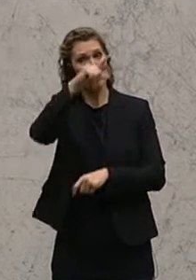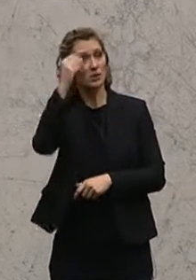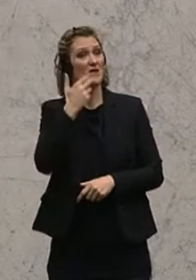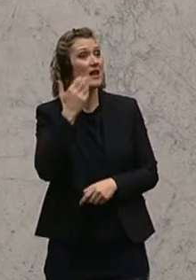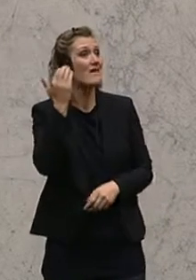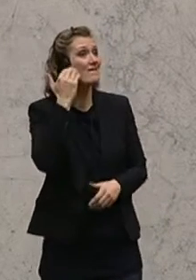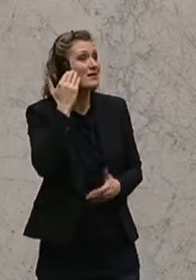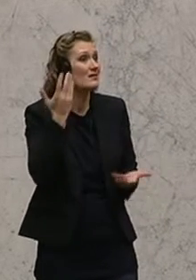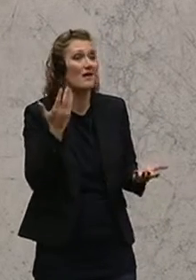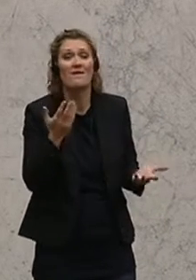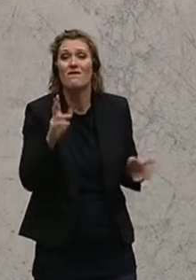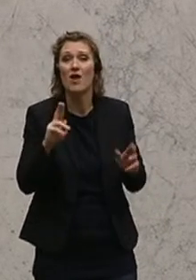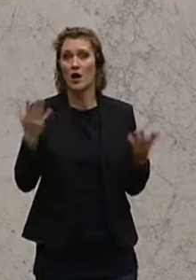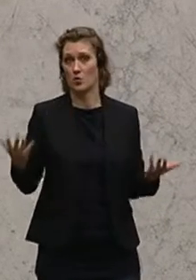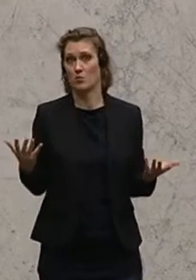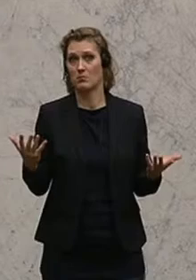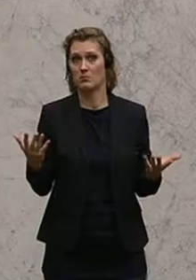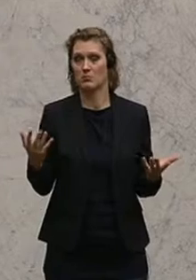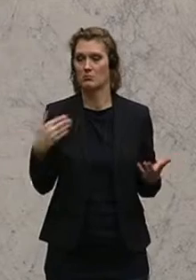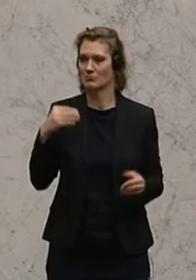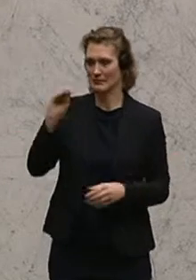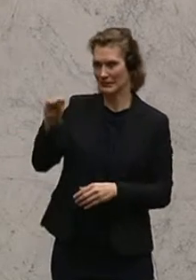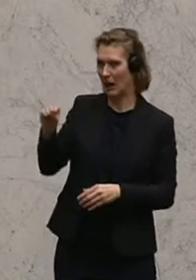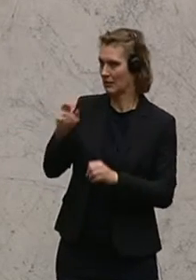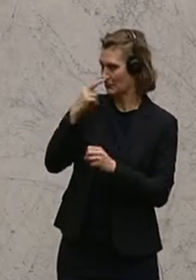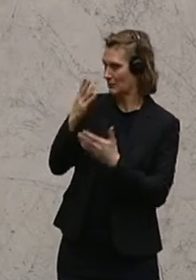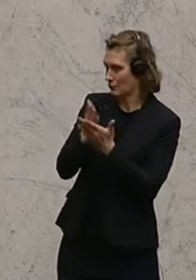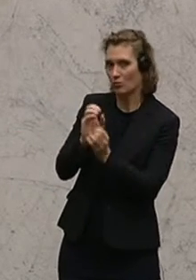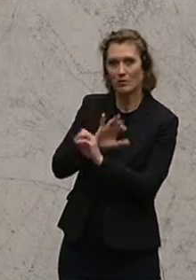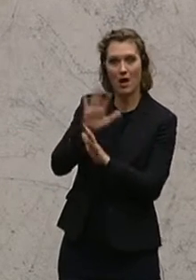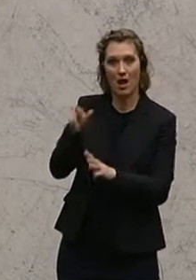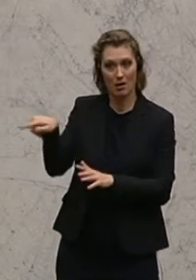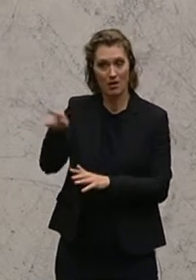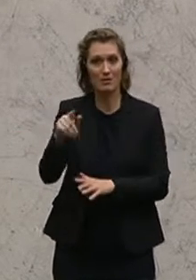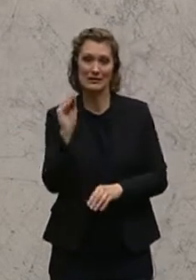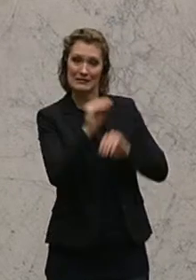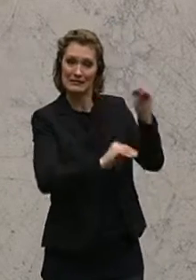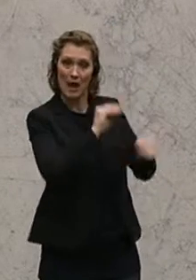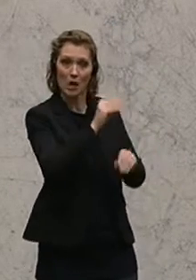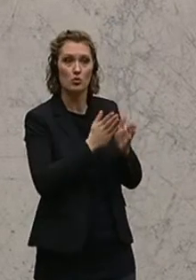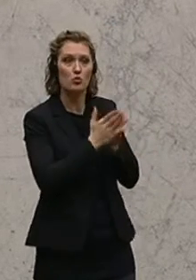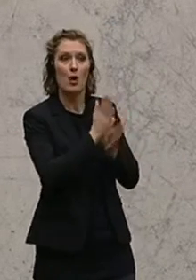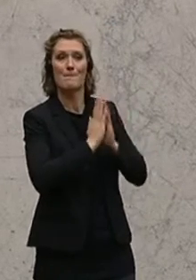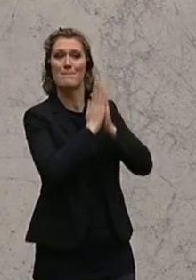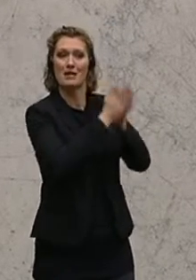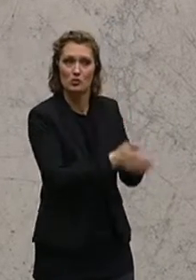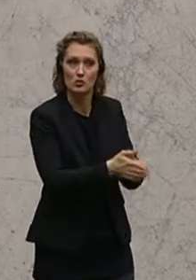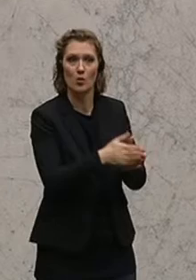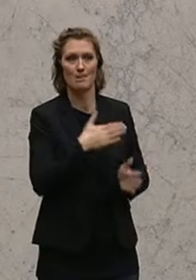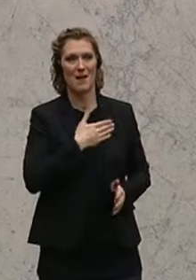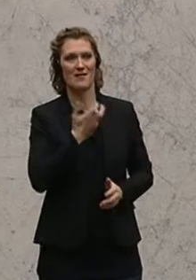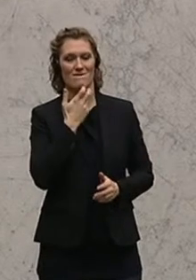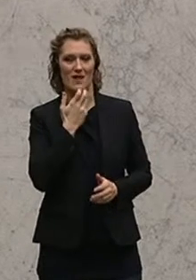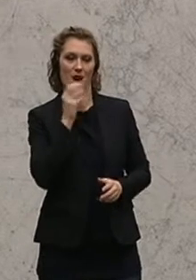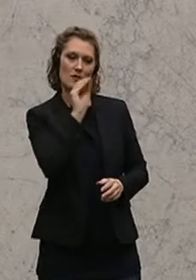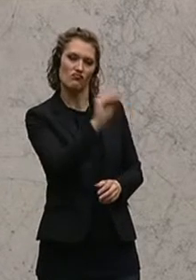Öffentlichkeit hat klar gezeigt, dass wenn man ja die Möglichkeit gibt und die Mittel gibt, dass sie diesen Willen auch äußert, eben über so Dinge wie Petitionen, dass sie